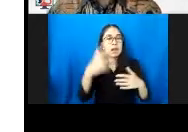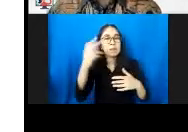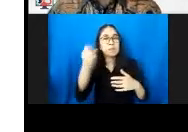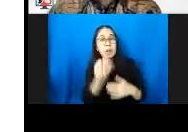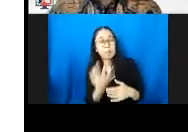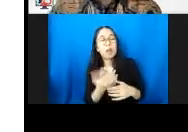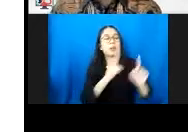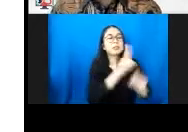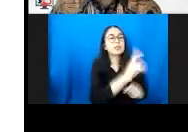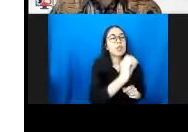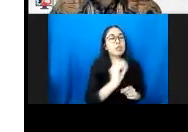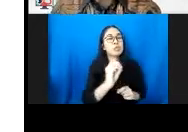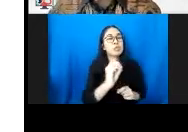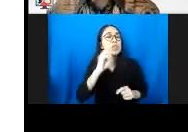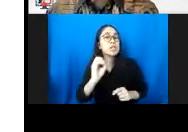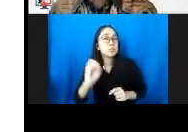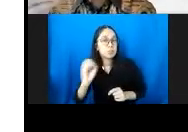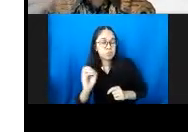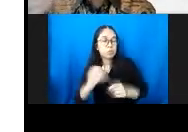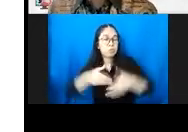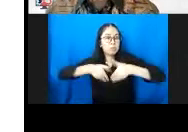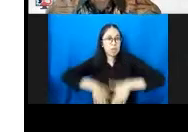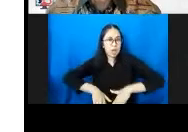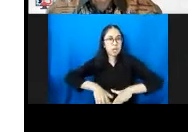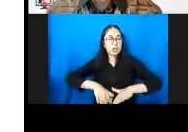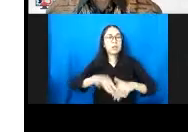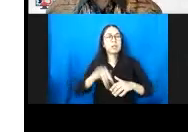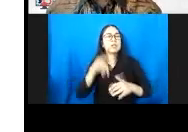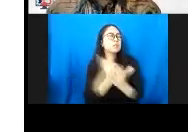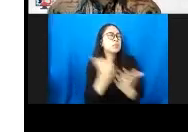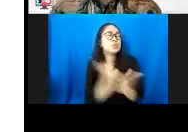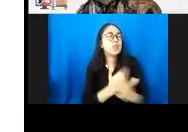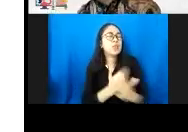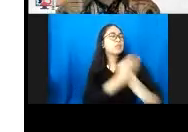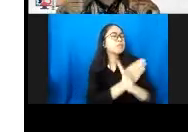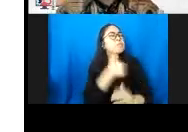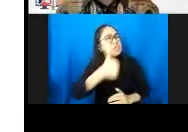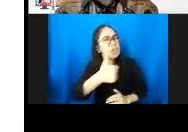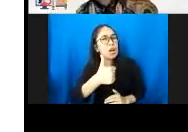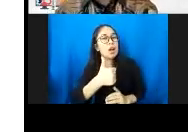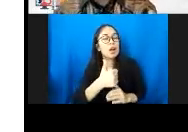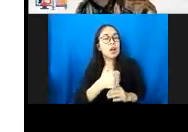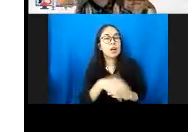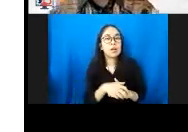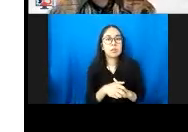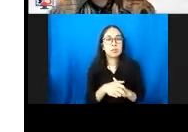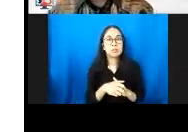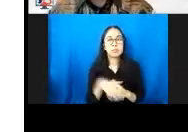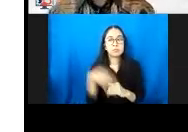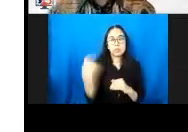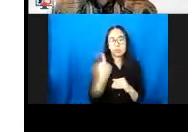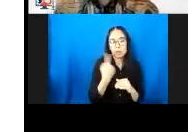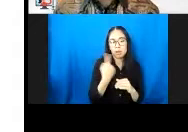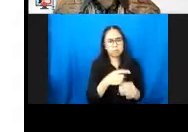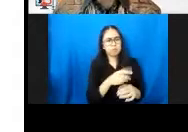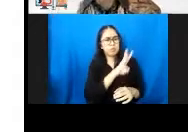Dan ini adalah kematian yang sebenarnya bisa dicegah. Kita mungkin tidak bisa menangkap 305